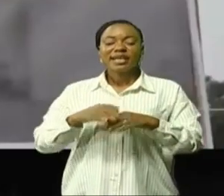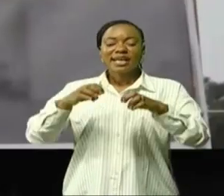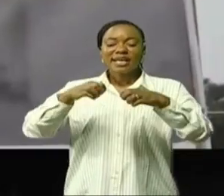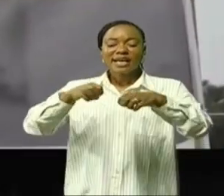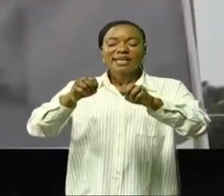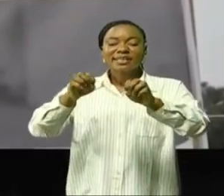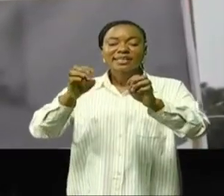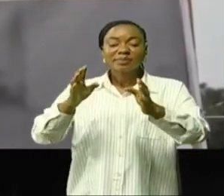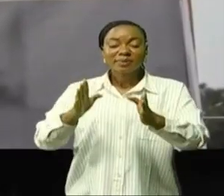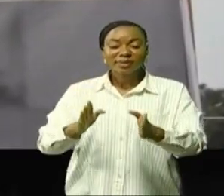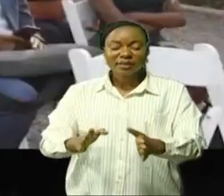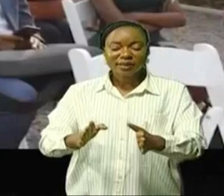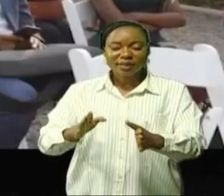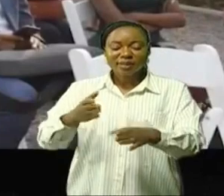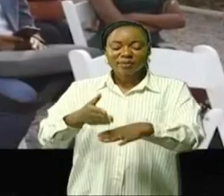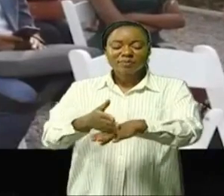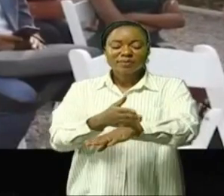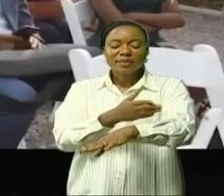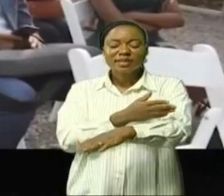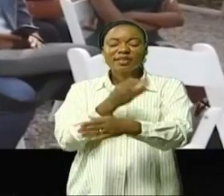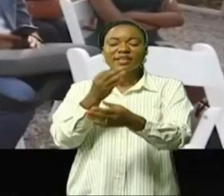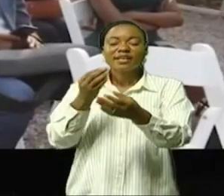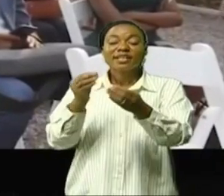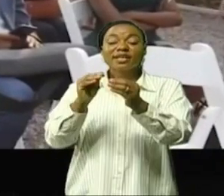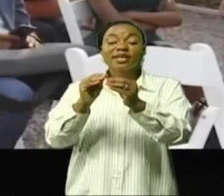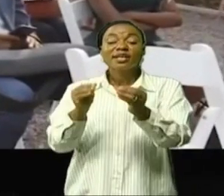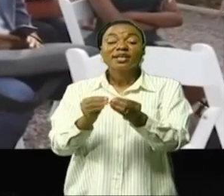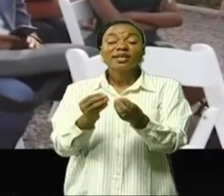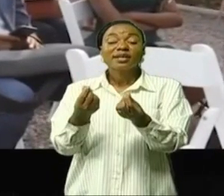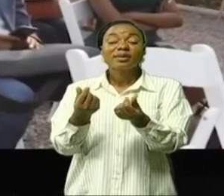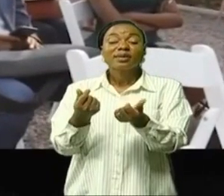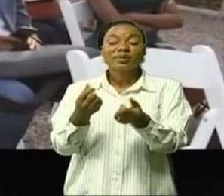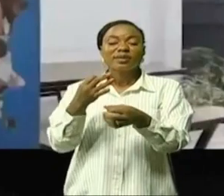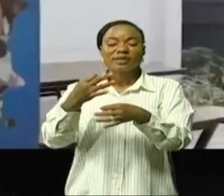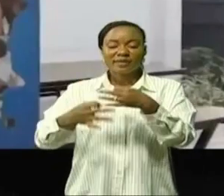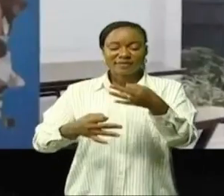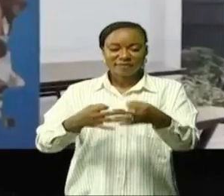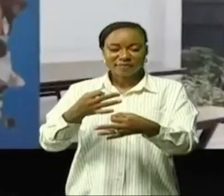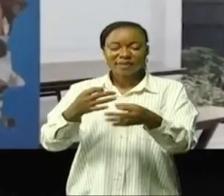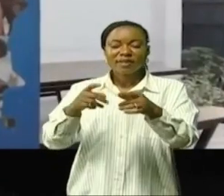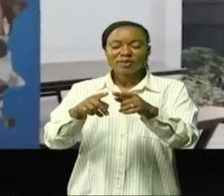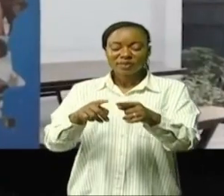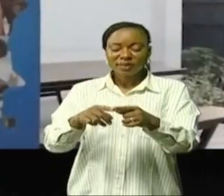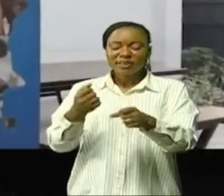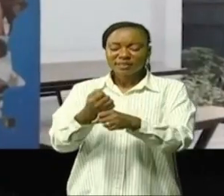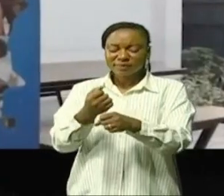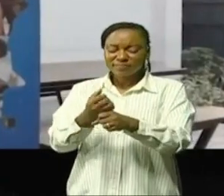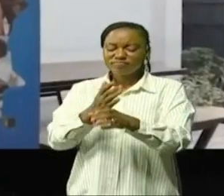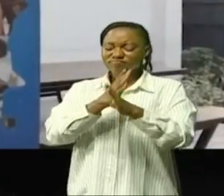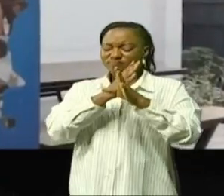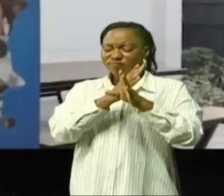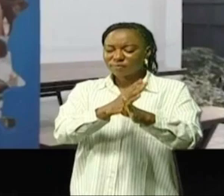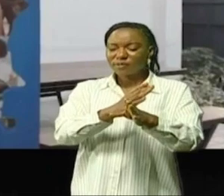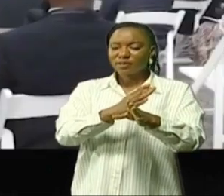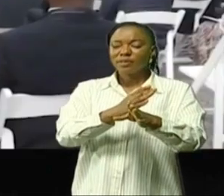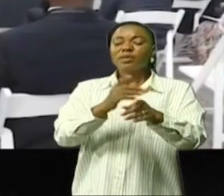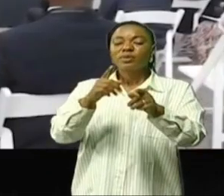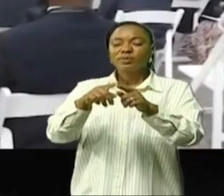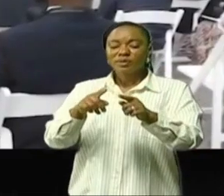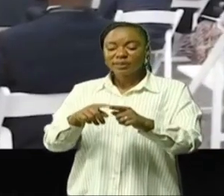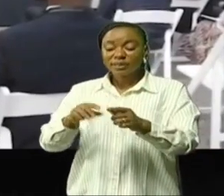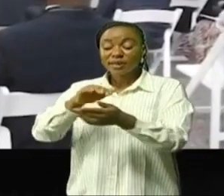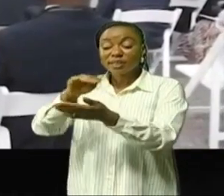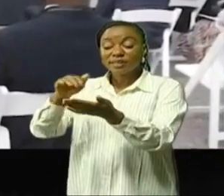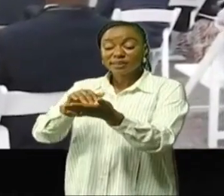'accroître leur chiffre d'affaires ils auront désormais un espace de travail aménagé et sécurisé appelé quasi-centre L